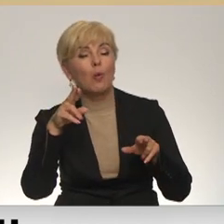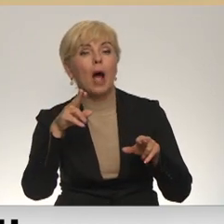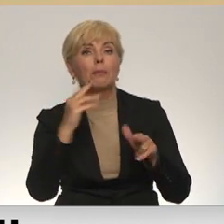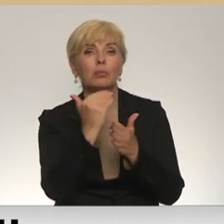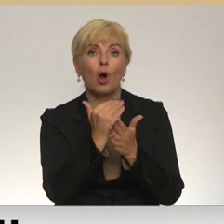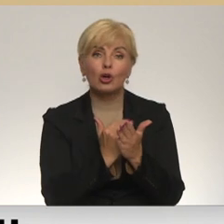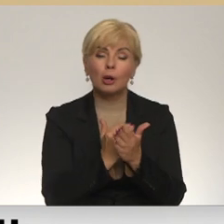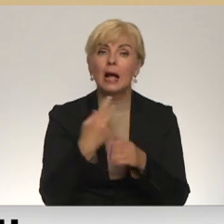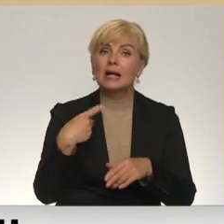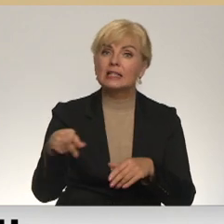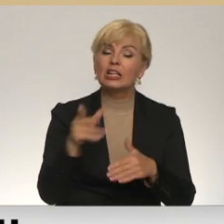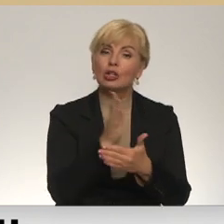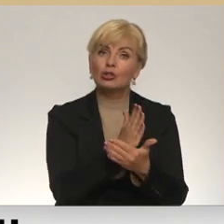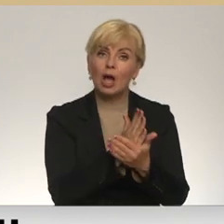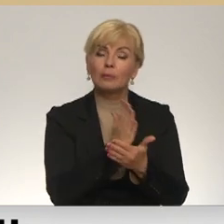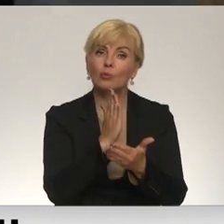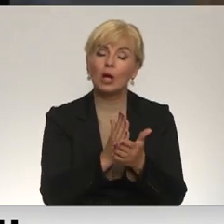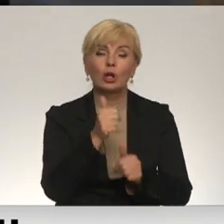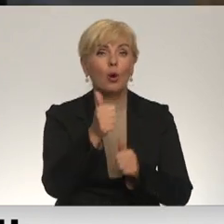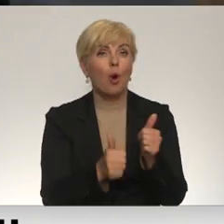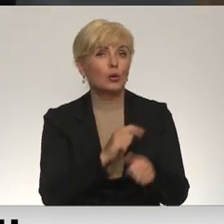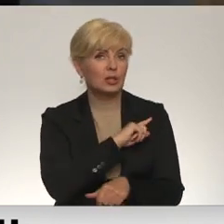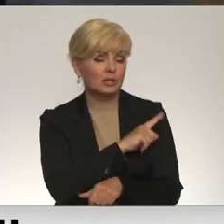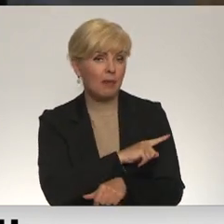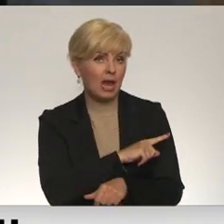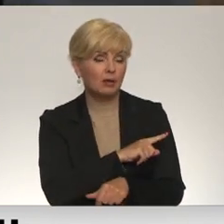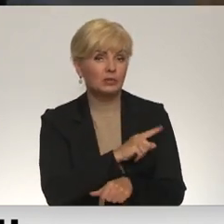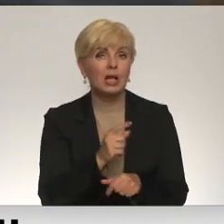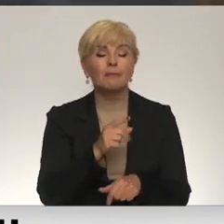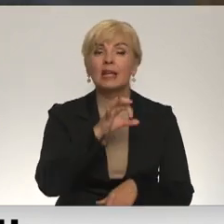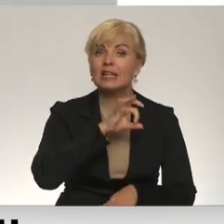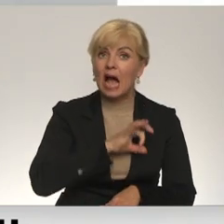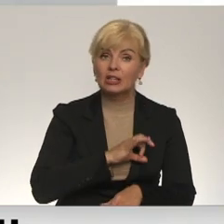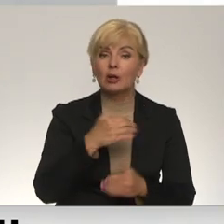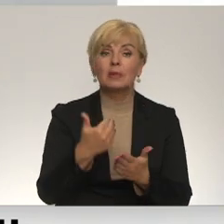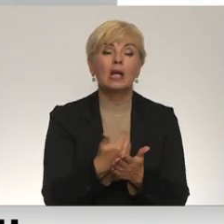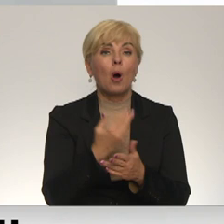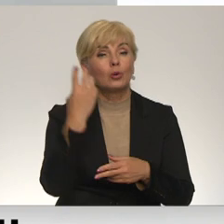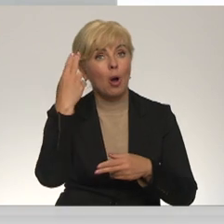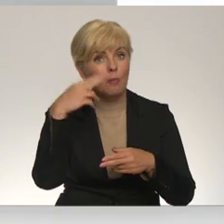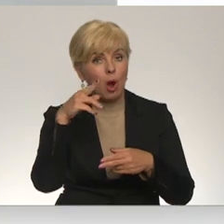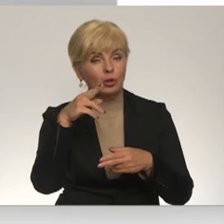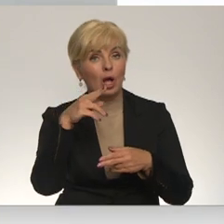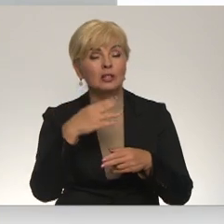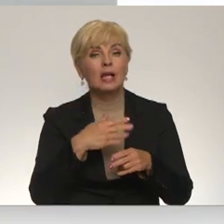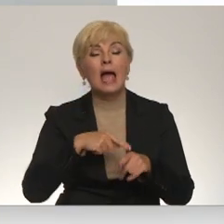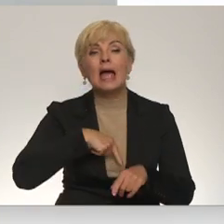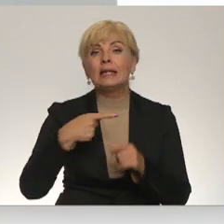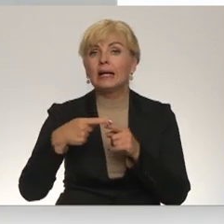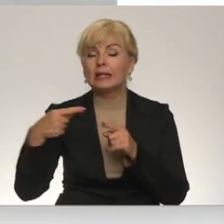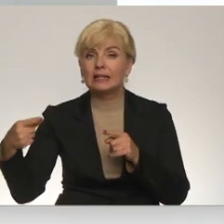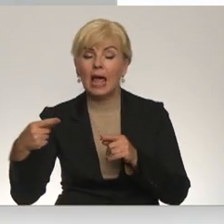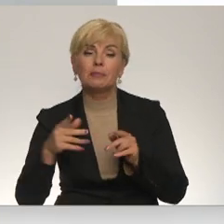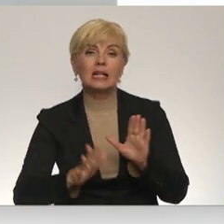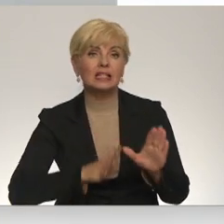kas cita starpā nodrošināšot konkurēt spējīgus ienākumus. Jaunais modelis ilgtermiņā sagatavos prognozējumu skaitu jauno